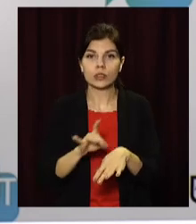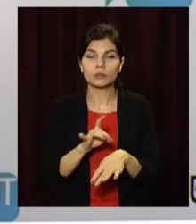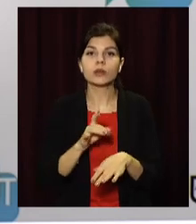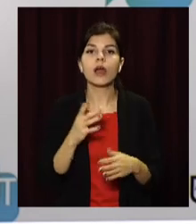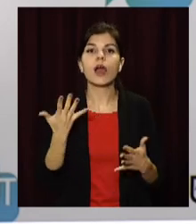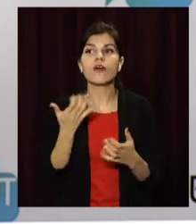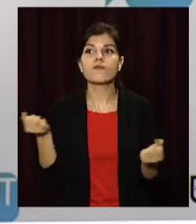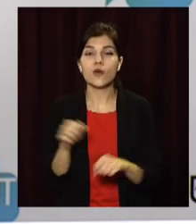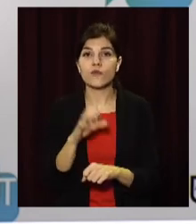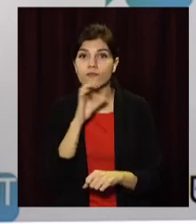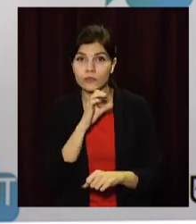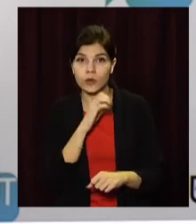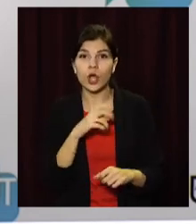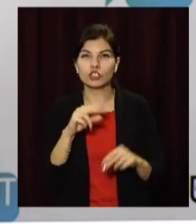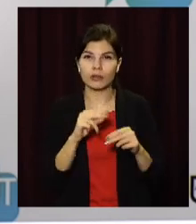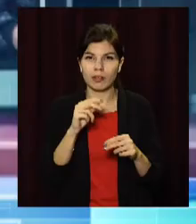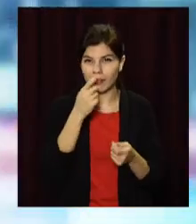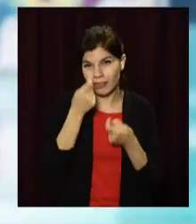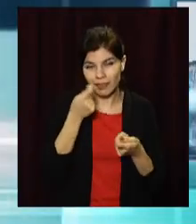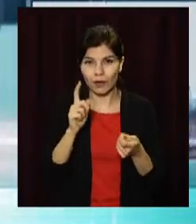яка буде вважатися дрібною.